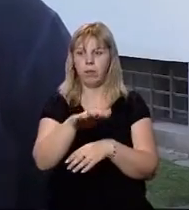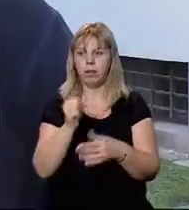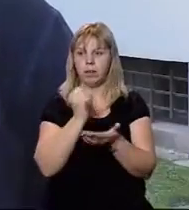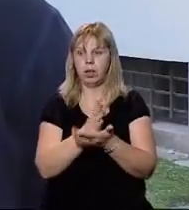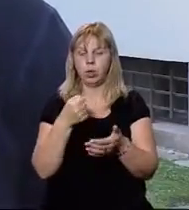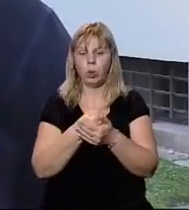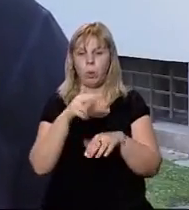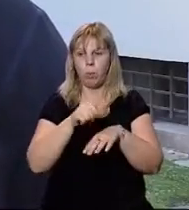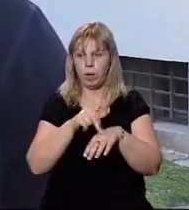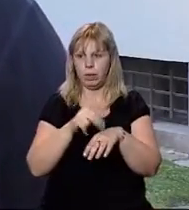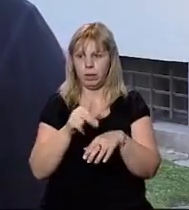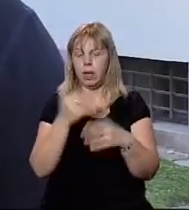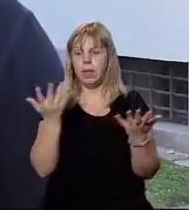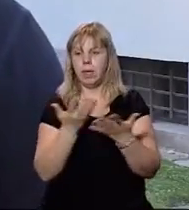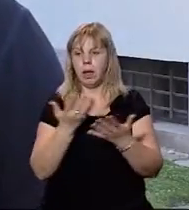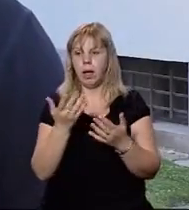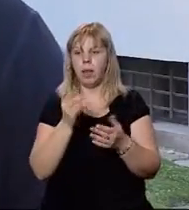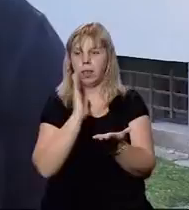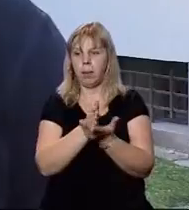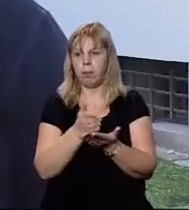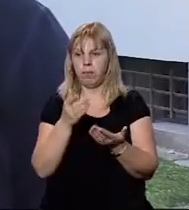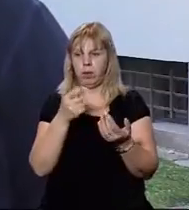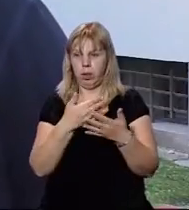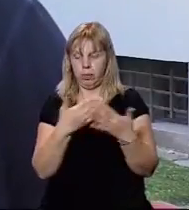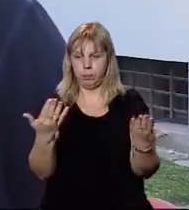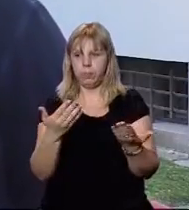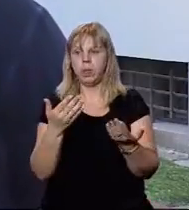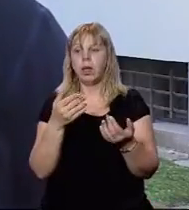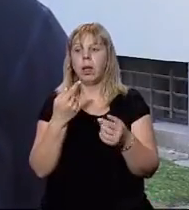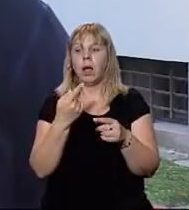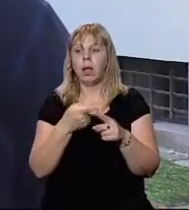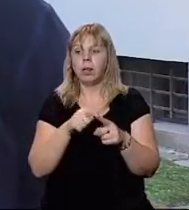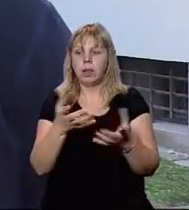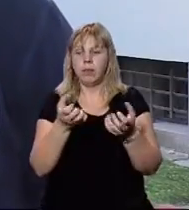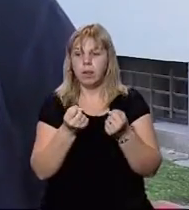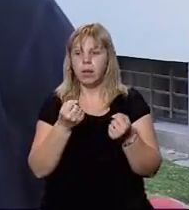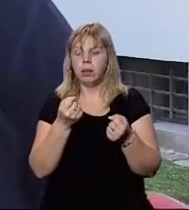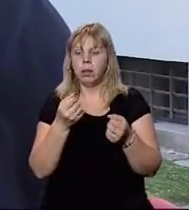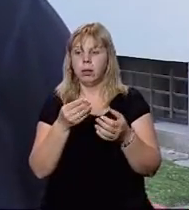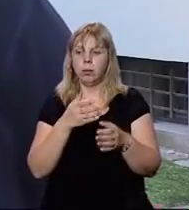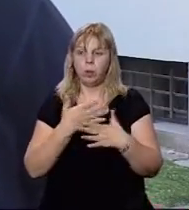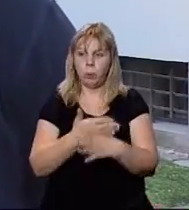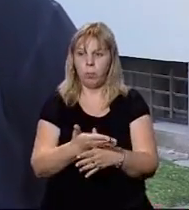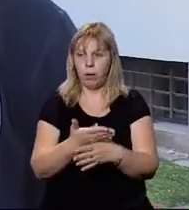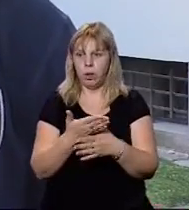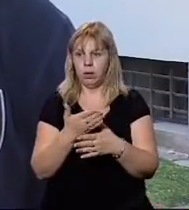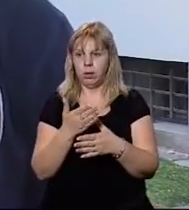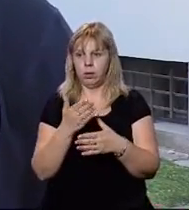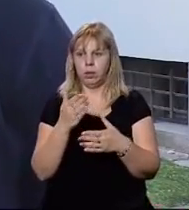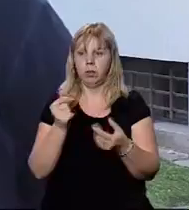відразу до поліції, відразу до людини, яка направляє наряд до служби. Також ми додали декілька сервісів, які допомагають в